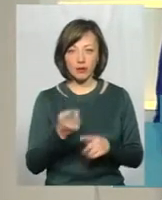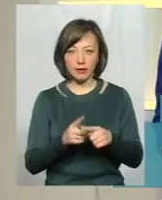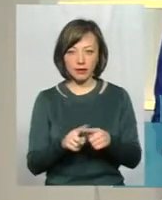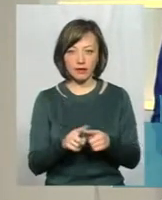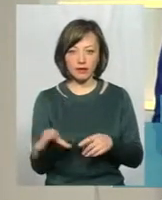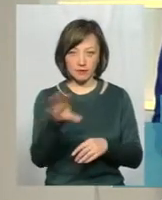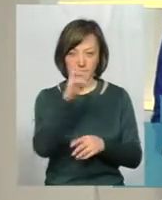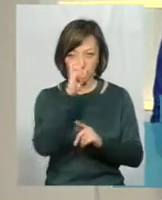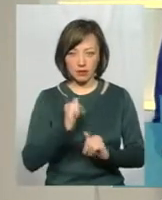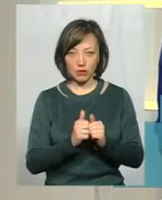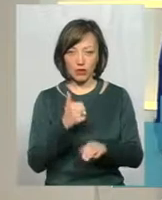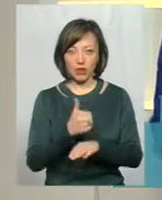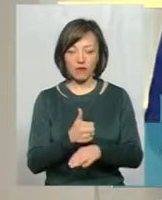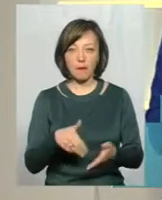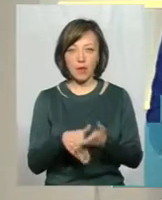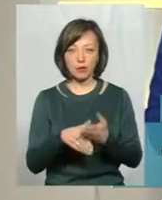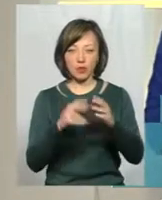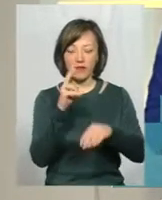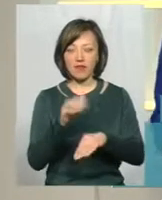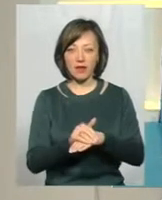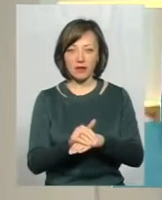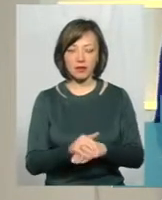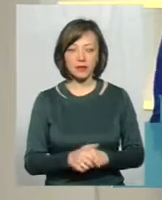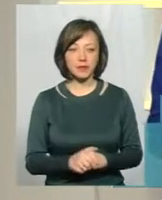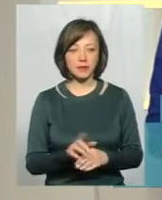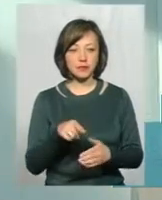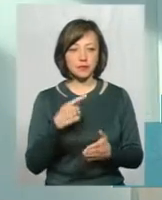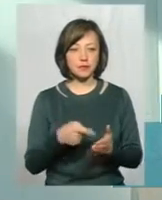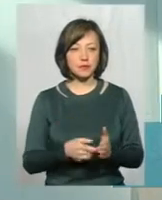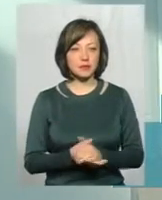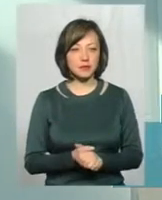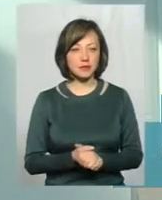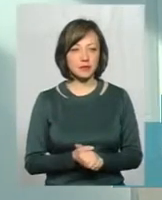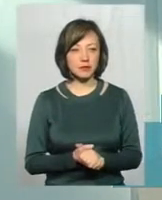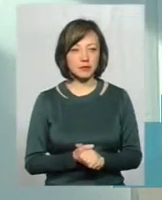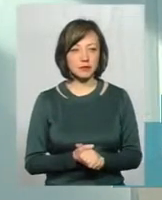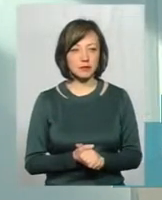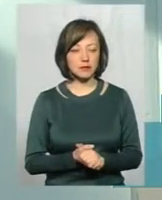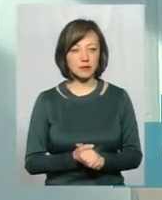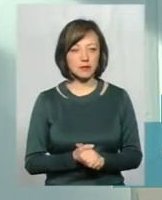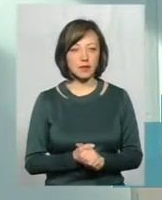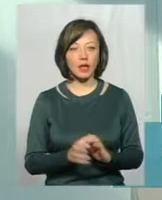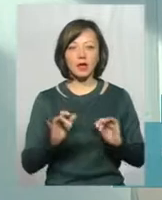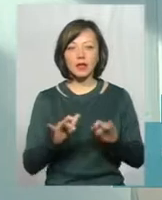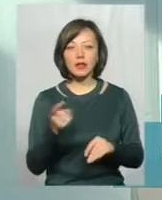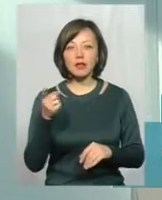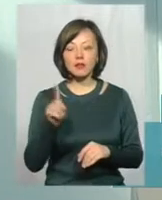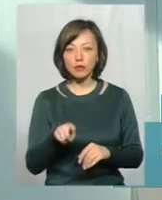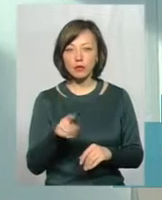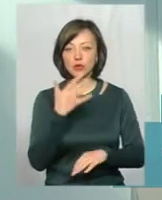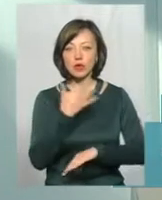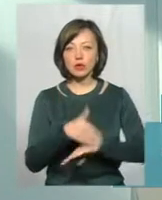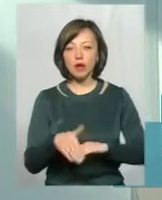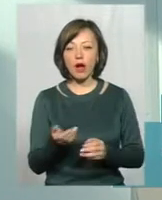головним методом, за яким діагностують? Дело в тому, що я вже сказала, що за